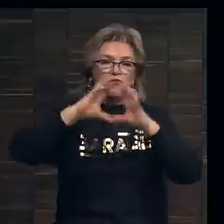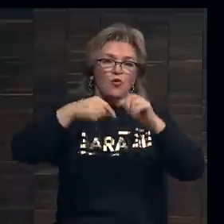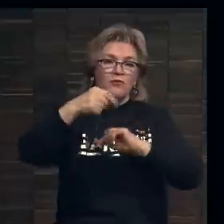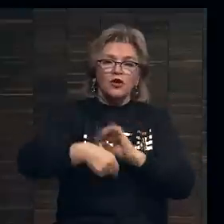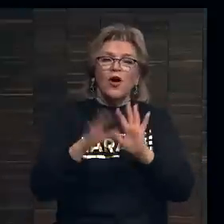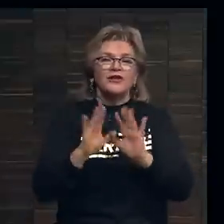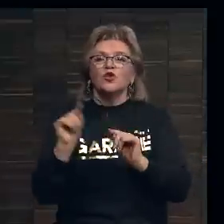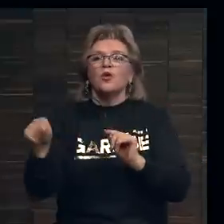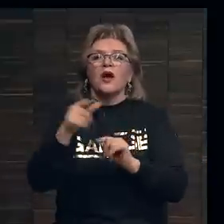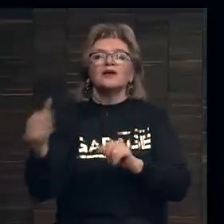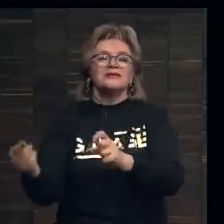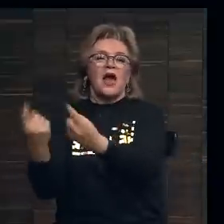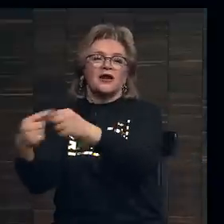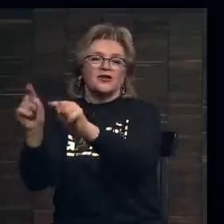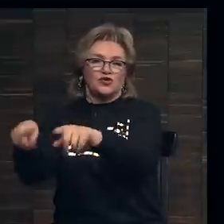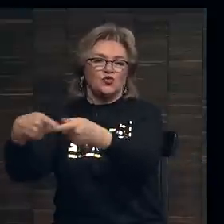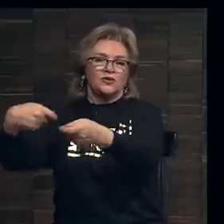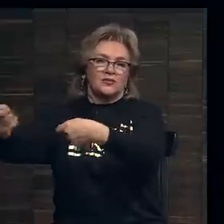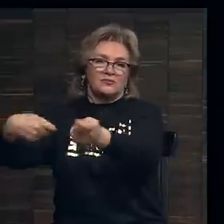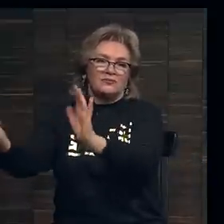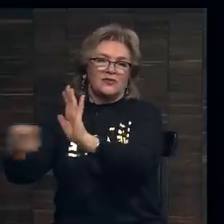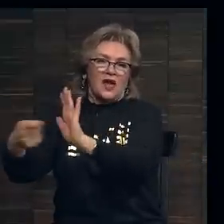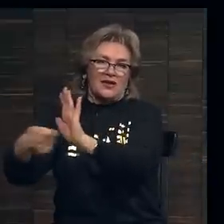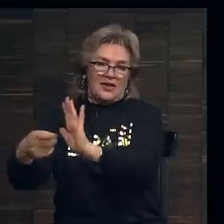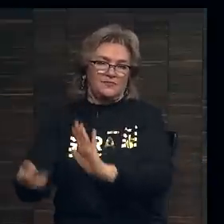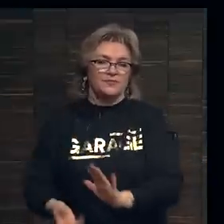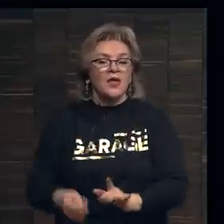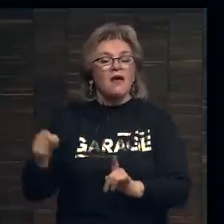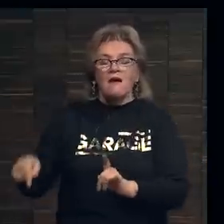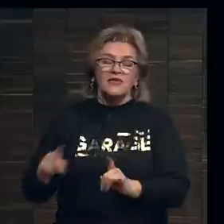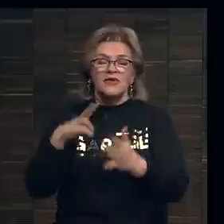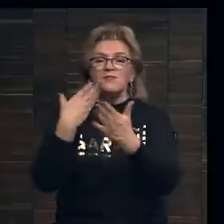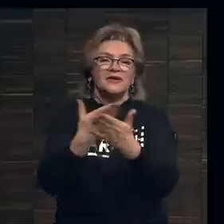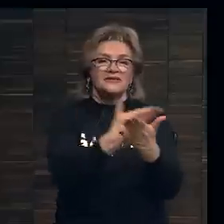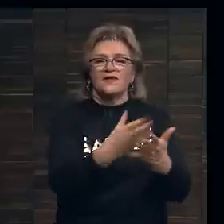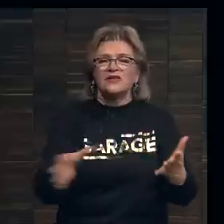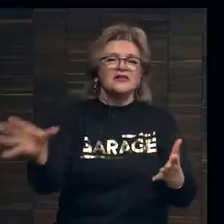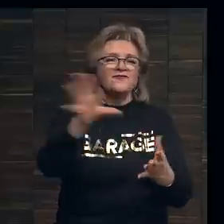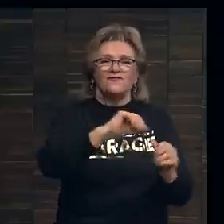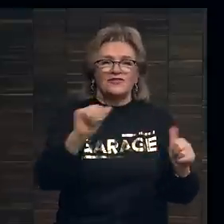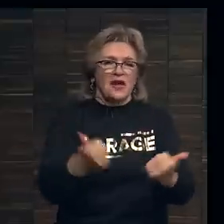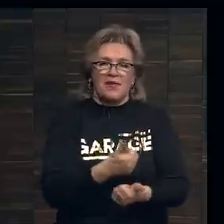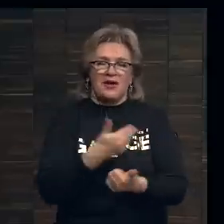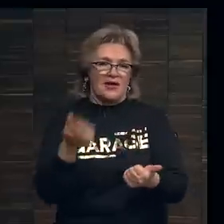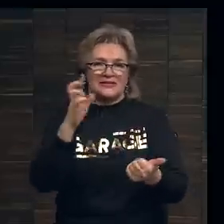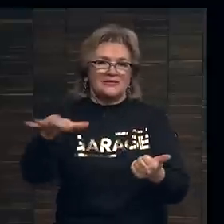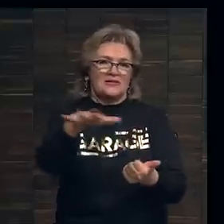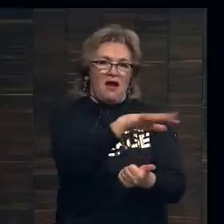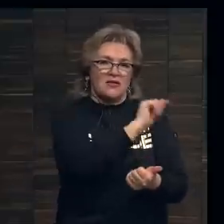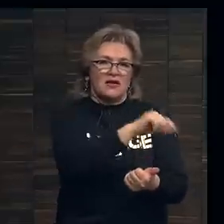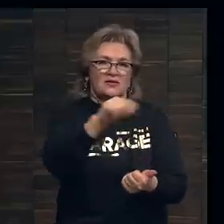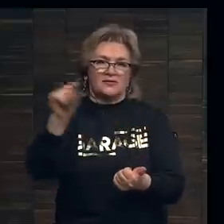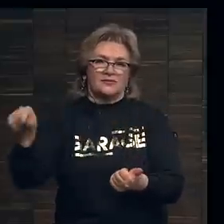а не только в тех местах, где они организовывают торги. Они представлены в самых разных странах.